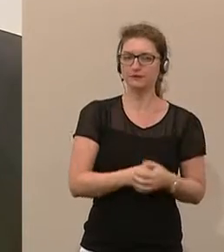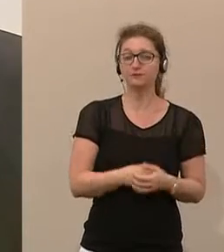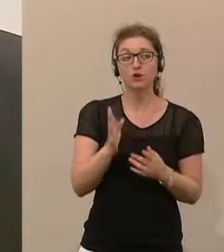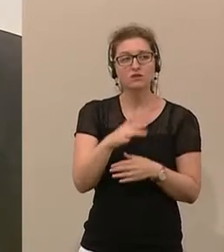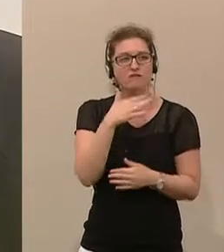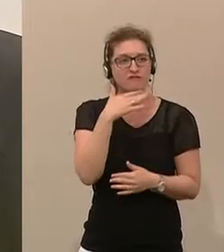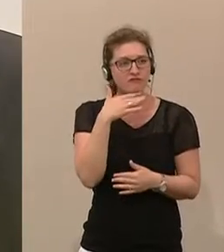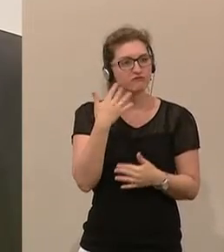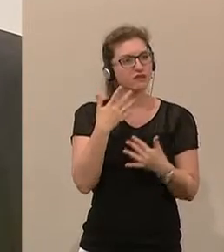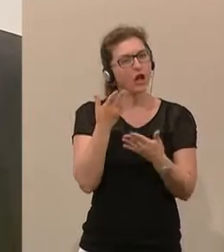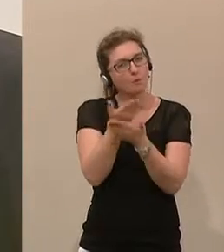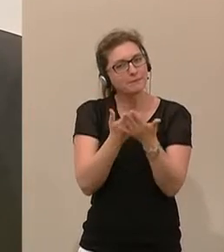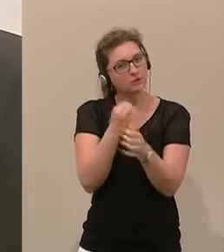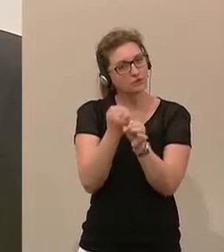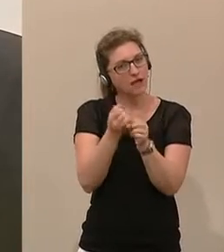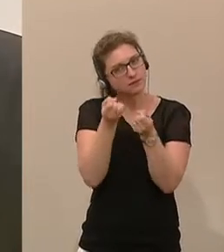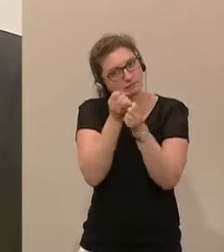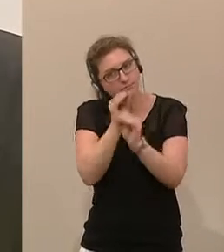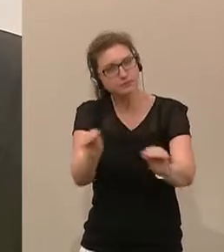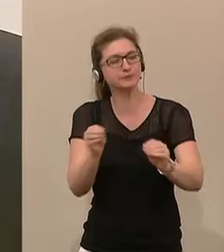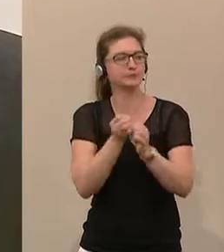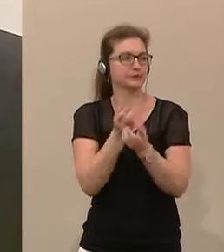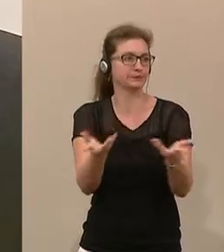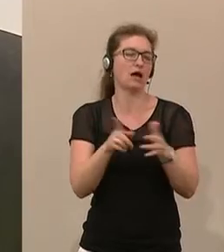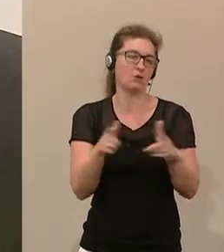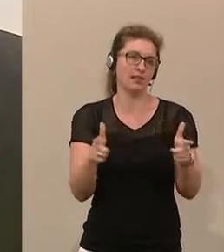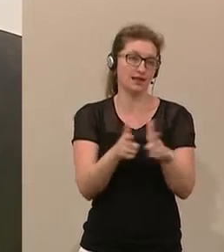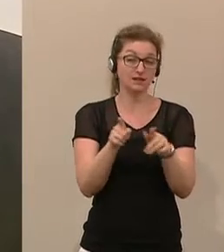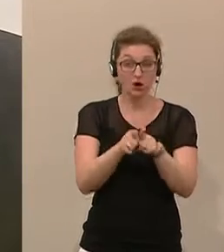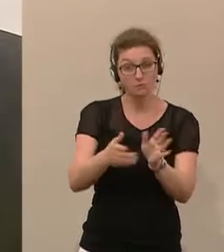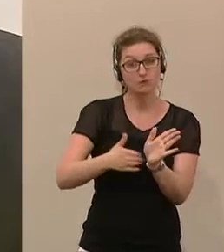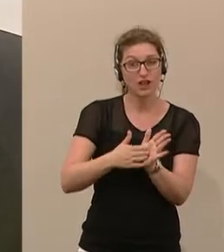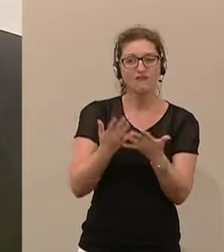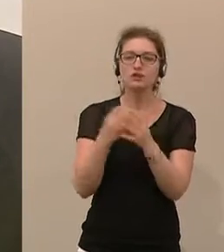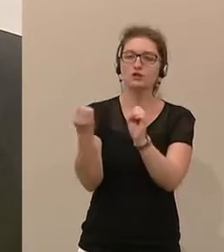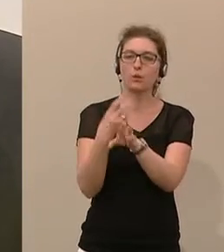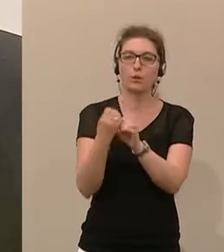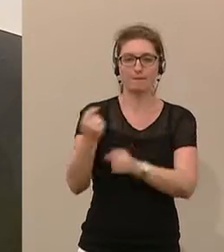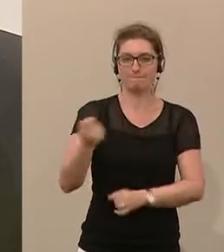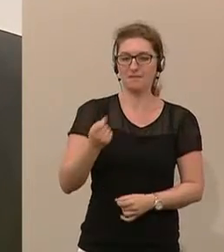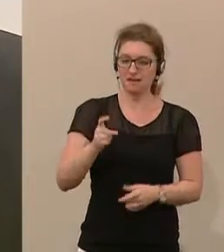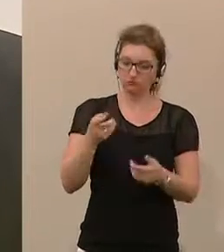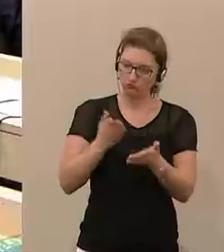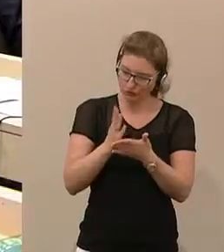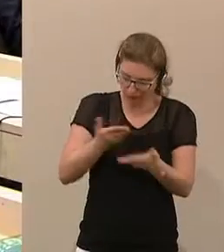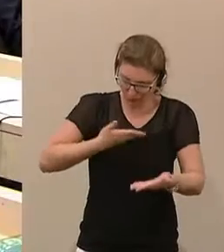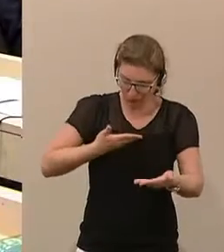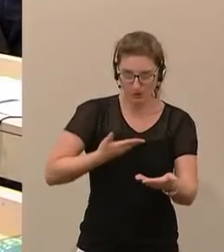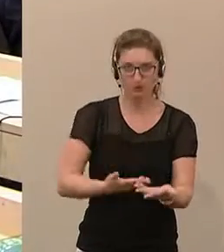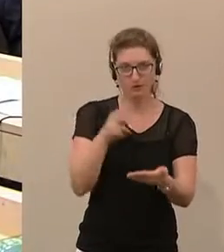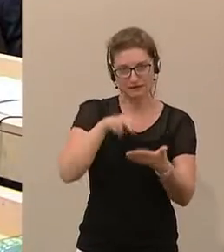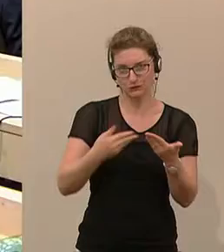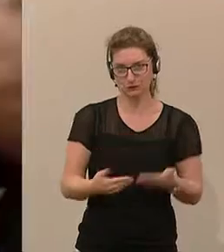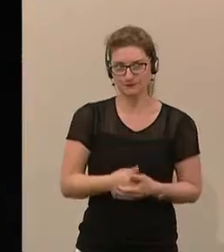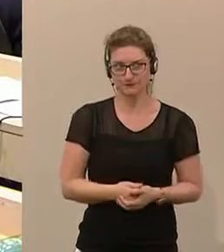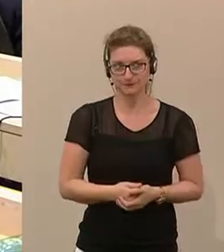Sie so wollen, Bildungsarbeit zu leisten. Das bestätigen auch die Rückmails, die wir ständig bekommen. Ich